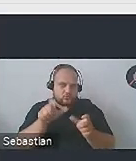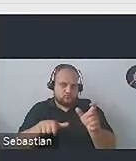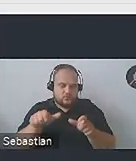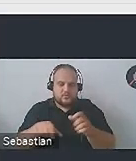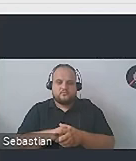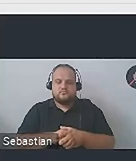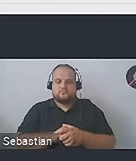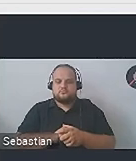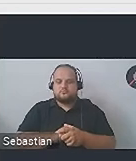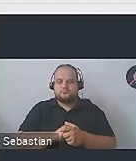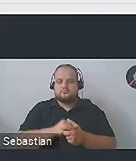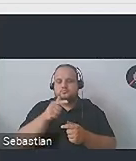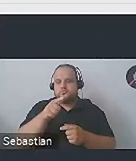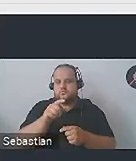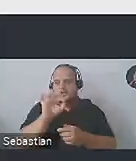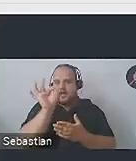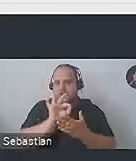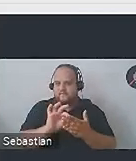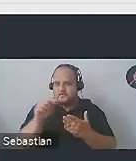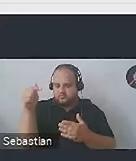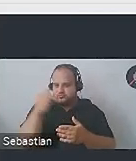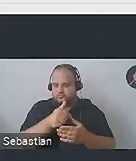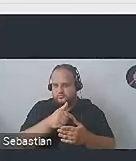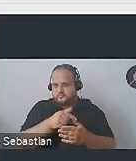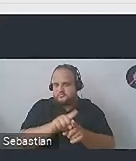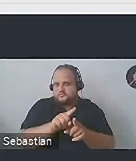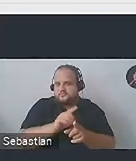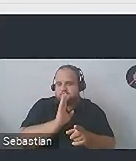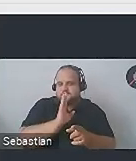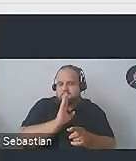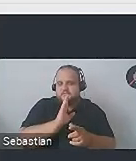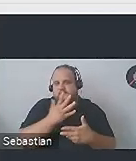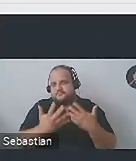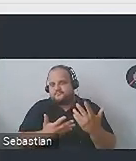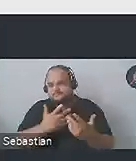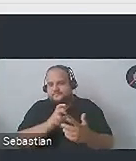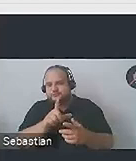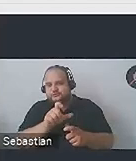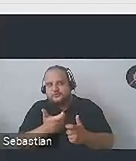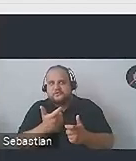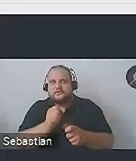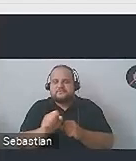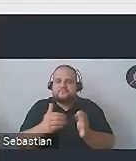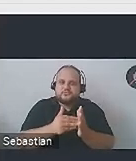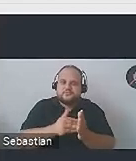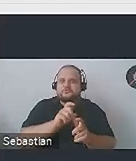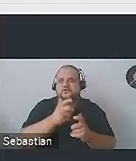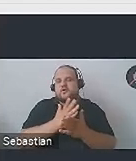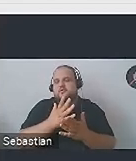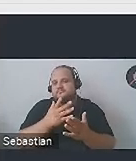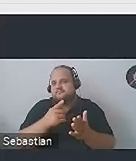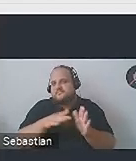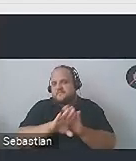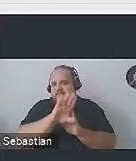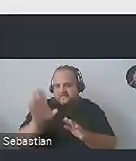już chyba jest grafika merytoryczna. Ale też tego typu dywagacje, czy coś jest merytoryczne, czy tylko dekoracyjne, to